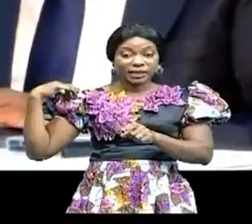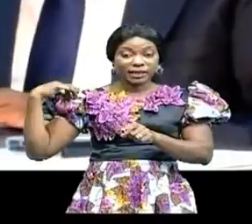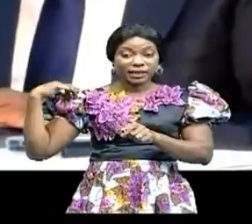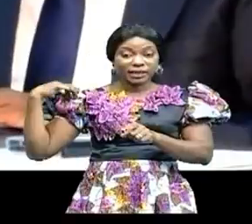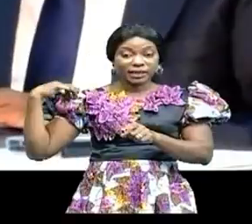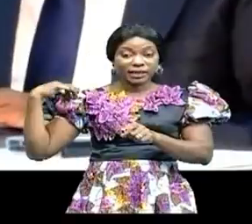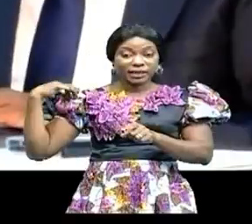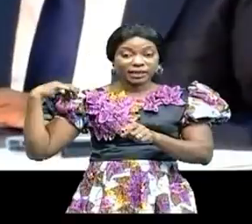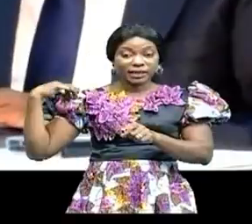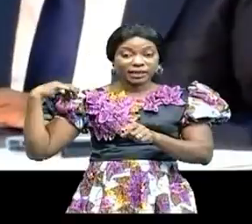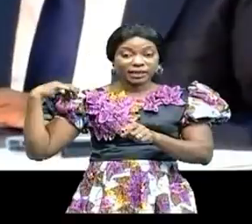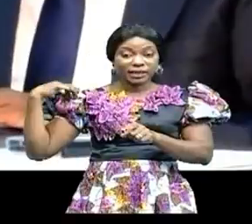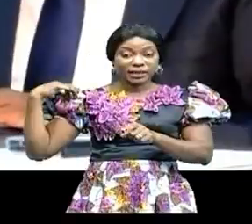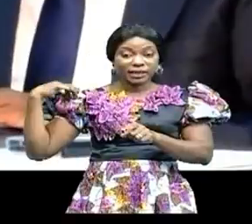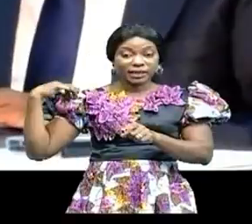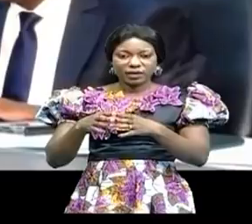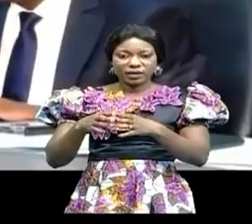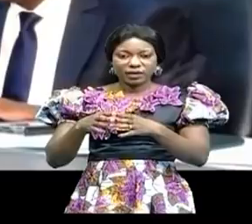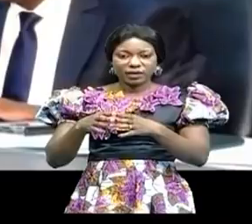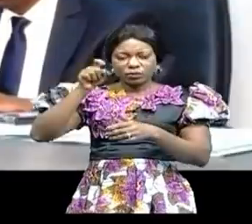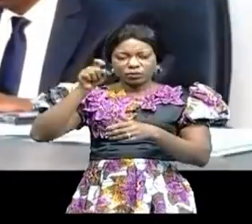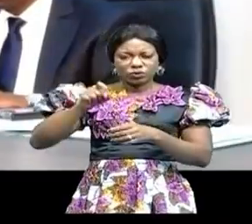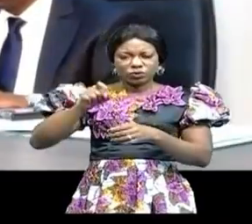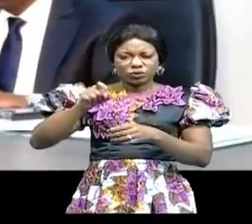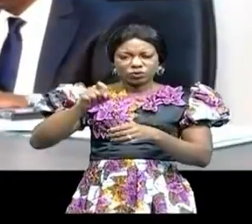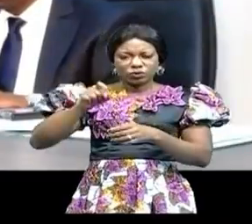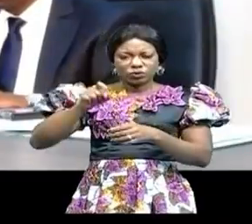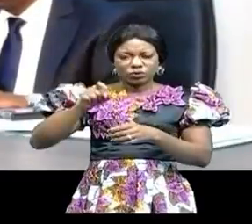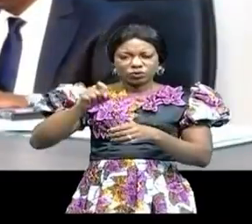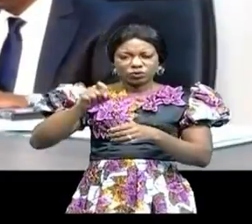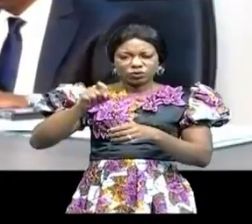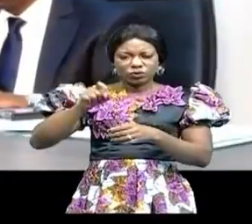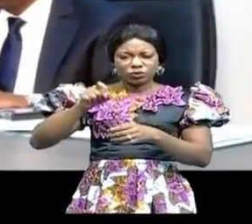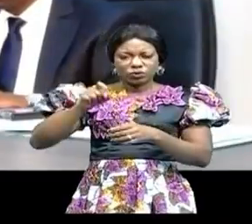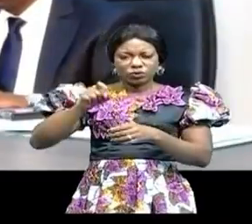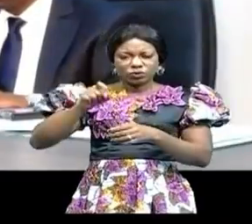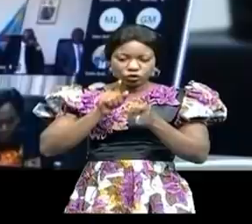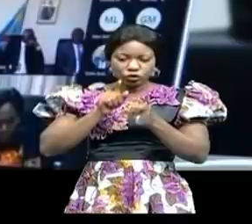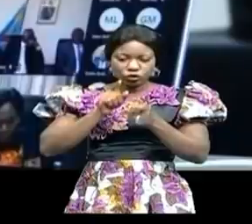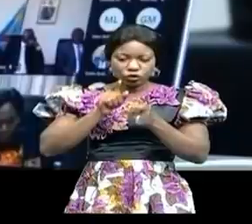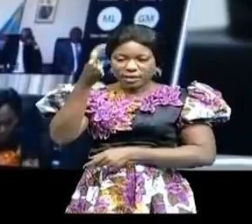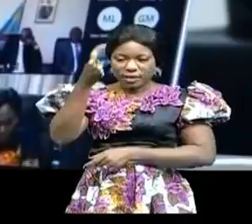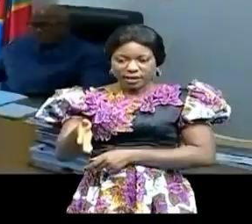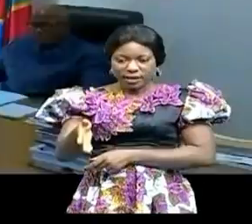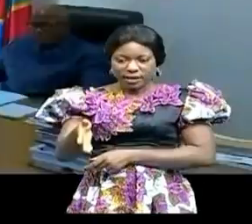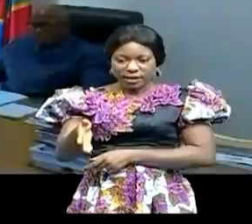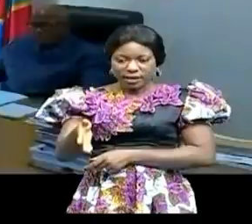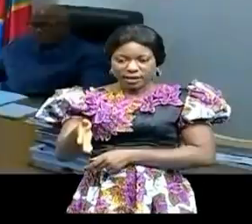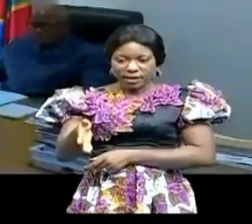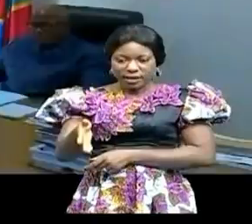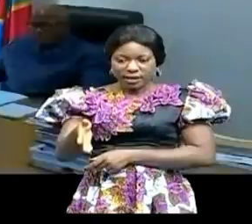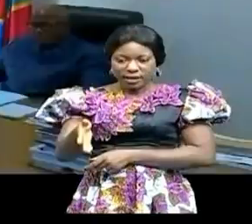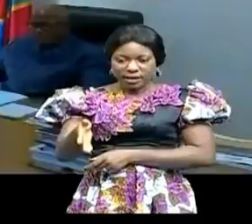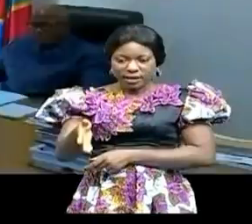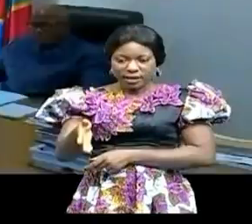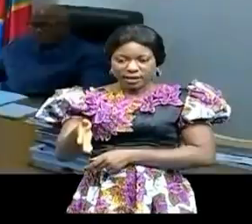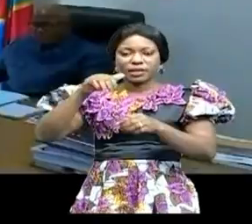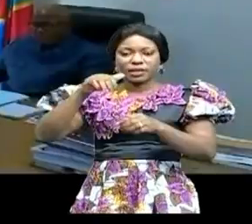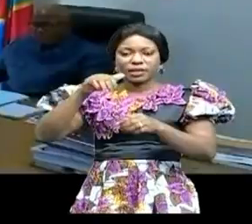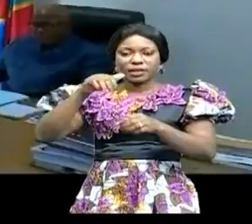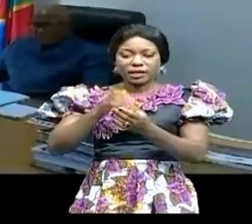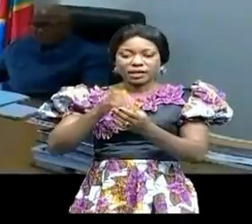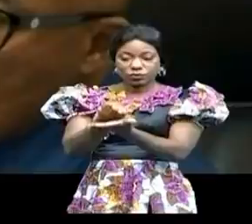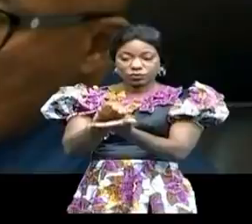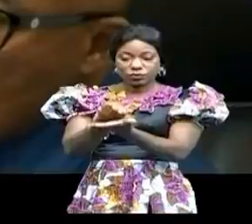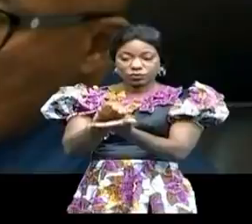avec une préférence pour les candidatures des femmes ayant une expertise avérée dans le domaine de l'économie.